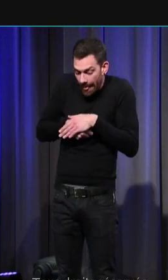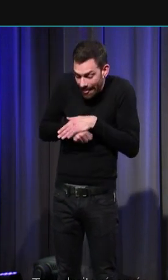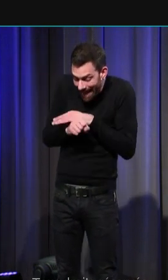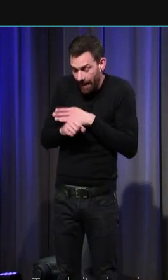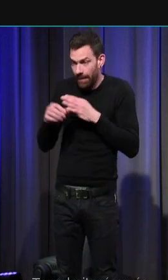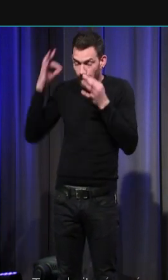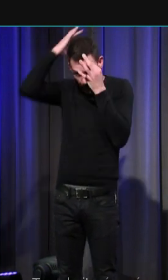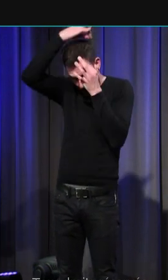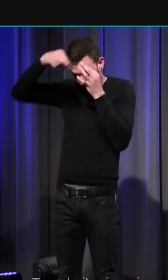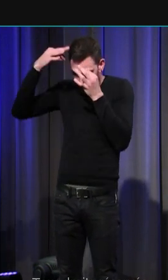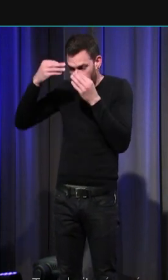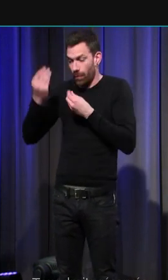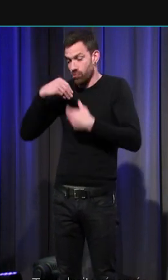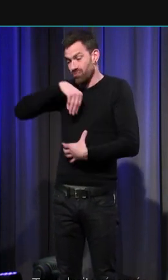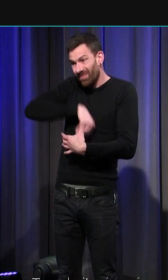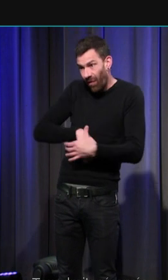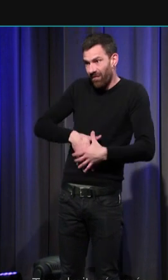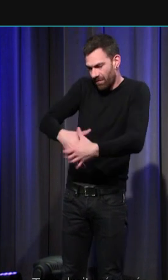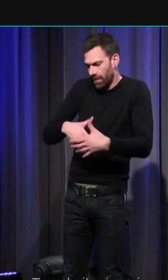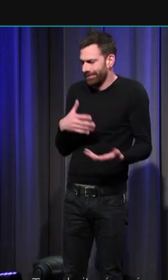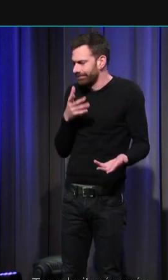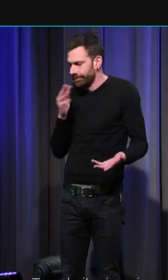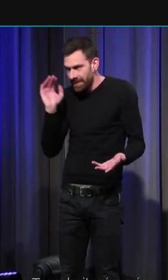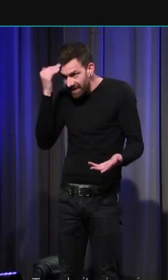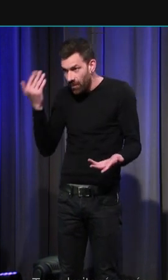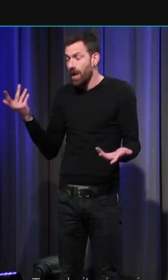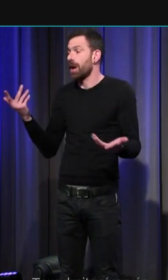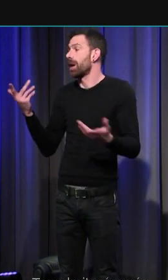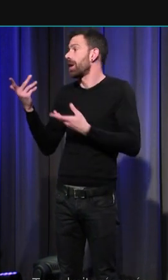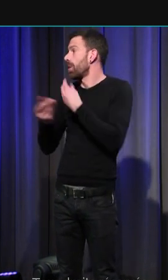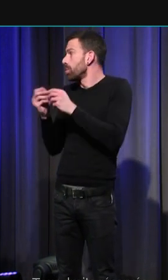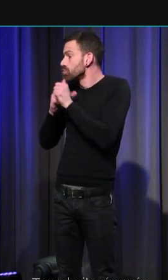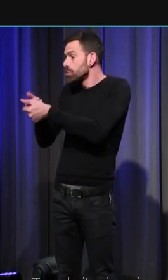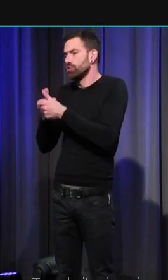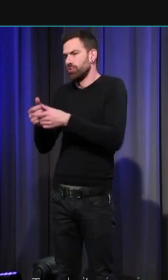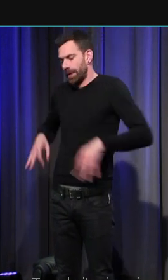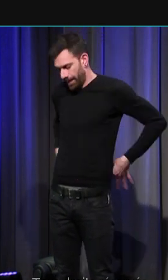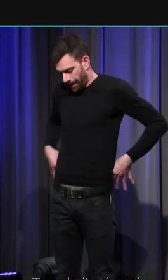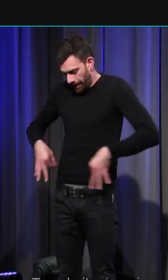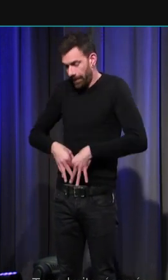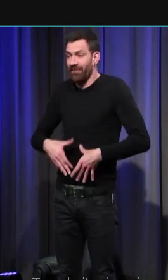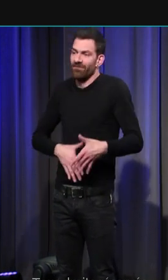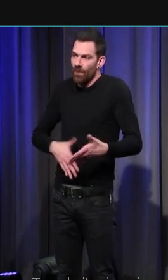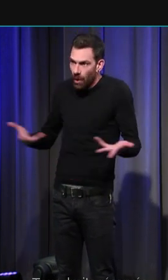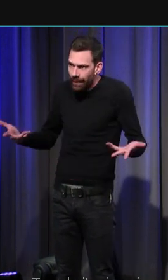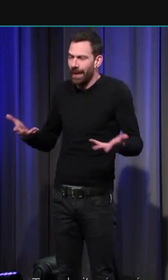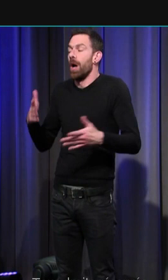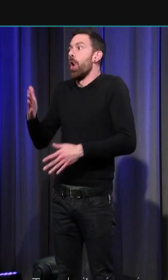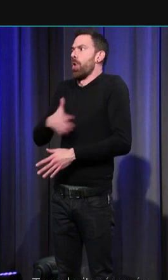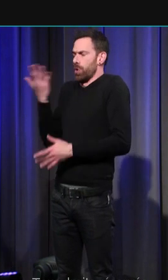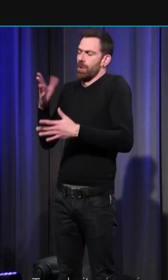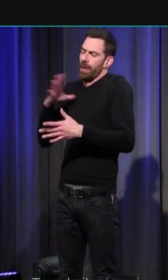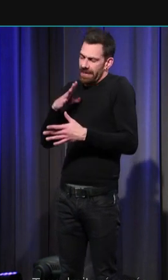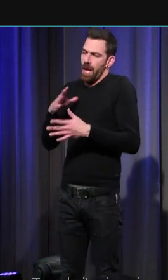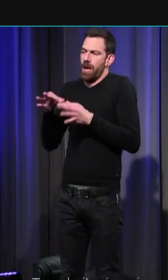restitué ils travaillent sur des périmètres abdominaux même problème et heureusement travaillent sur la longueur fémorale et la longueur humérale